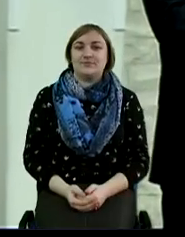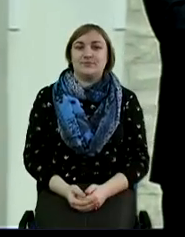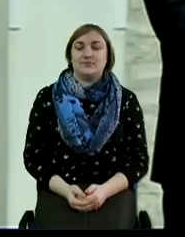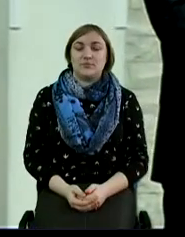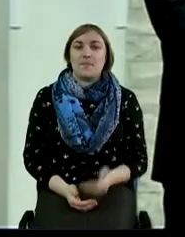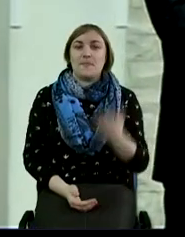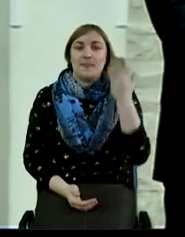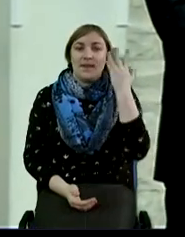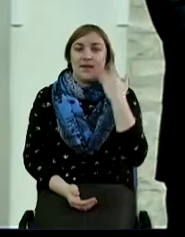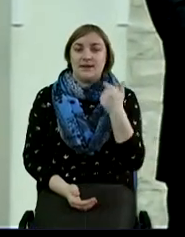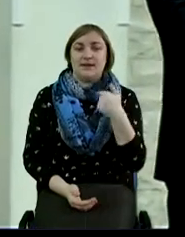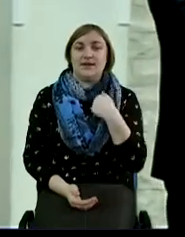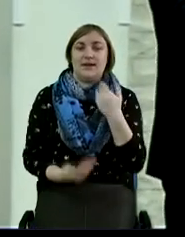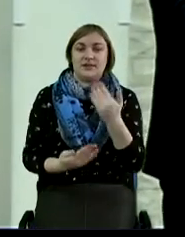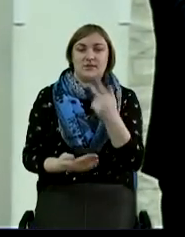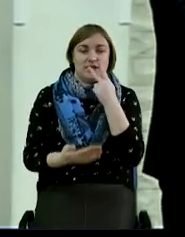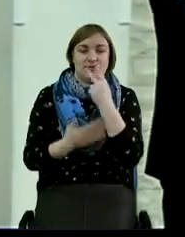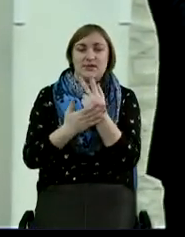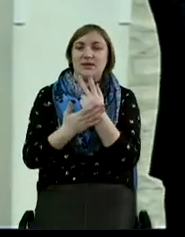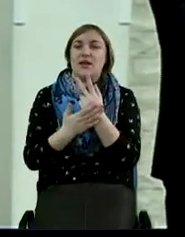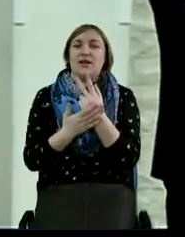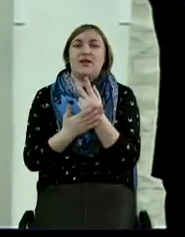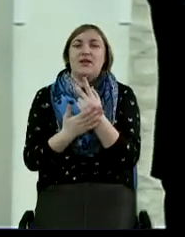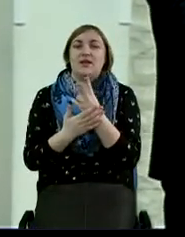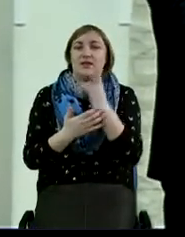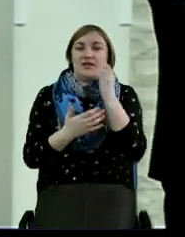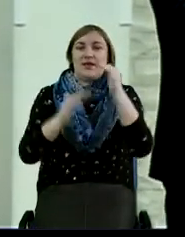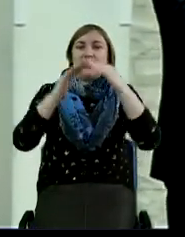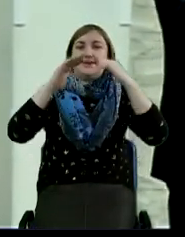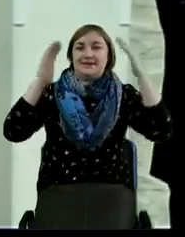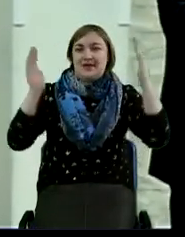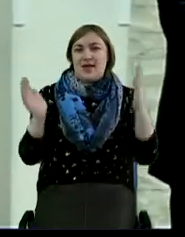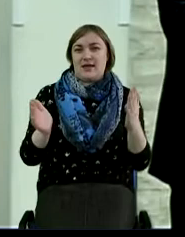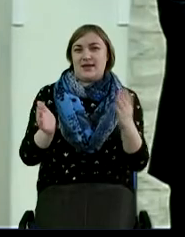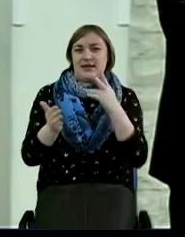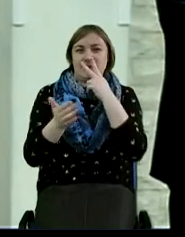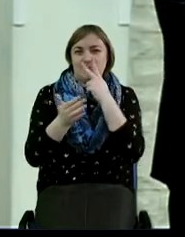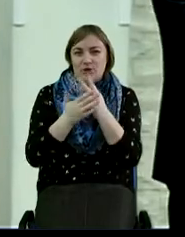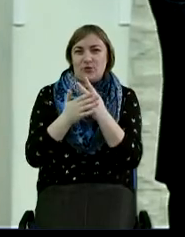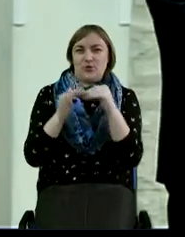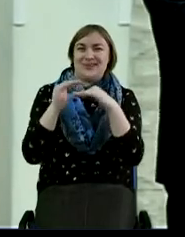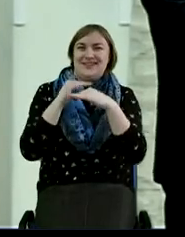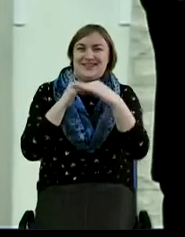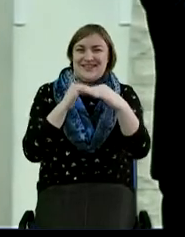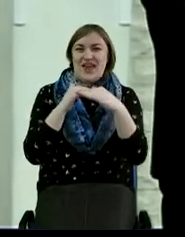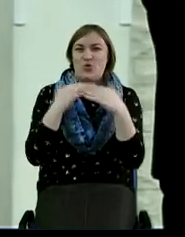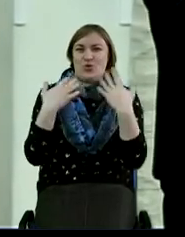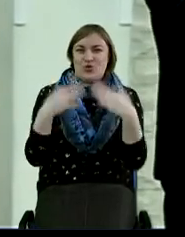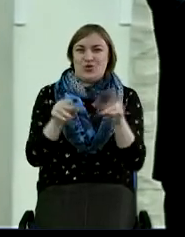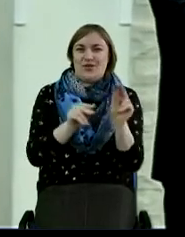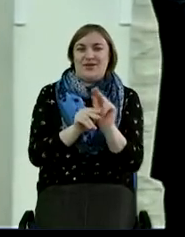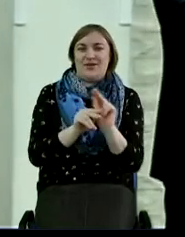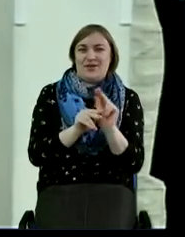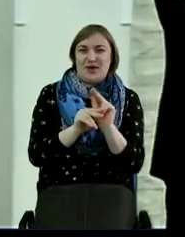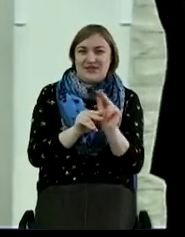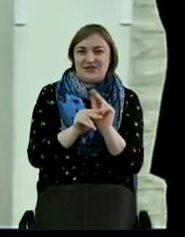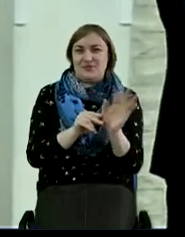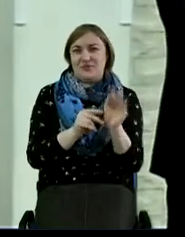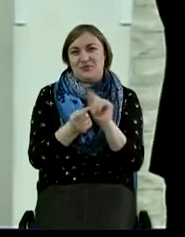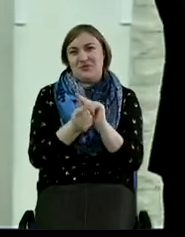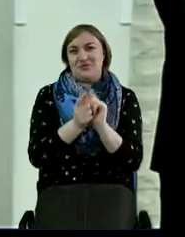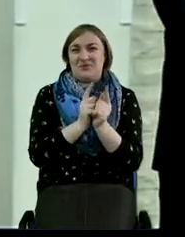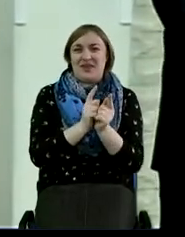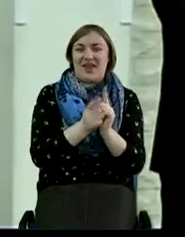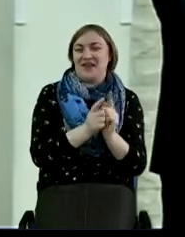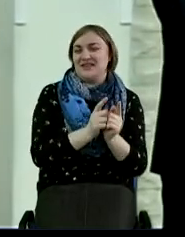Когда сегодня смотрел, на здание пришел, смотрю, сцену уже ремонтируем. Все так тоже изменяется.